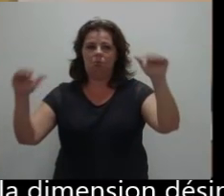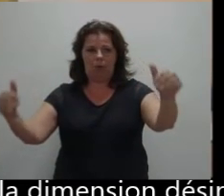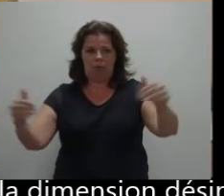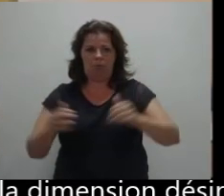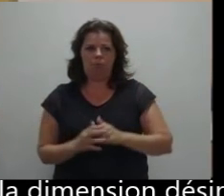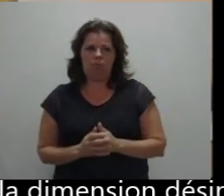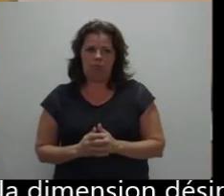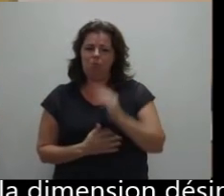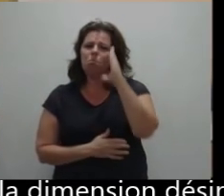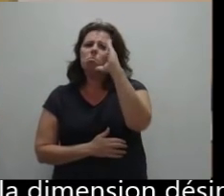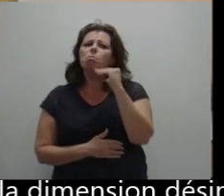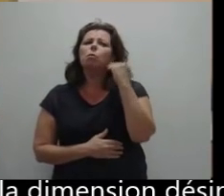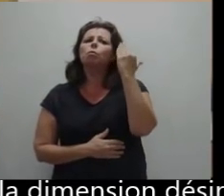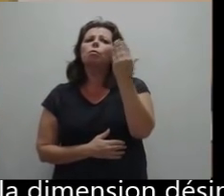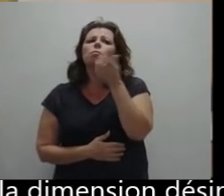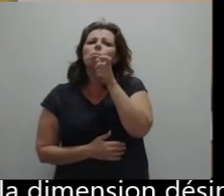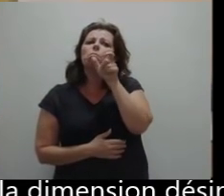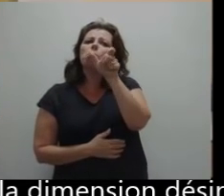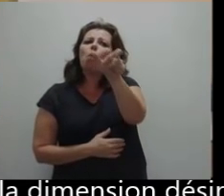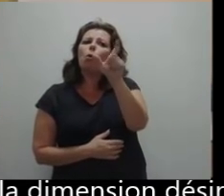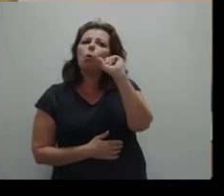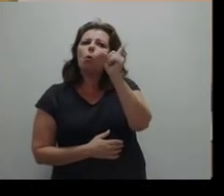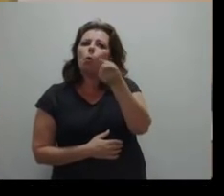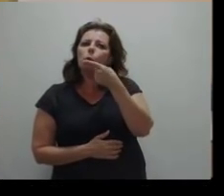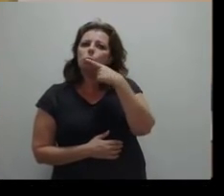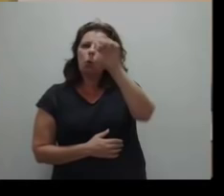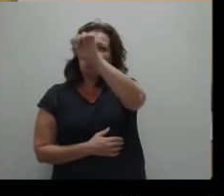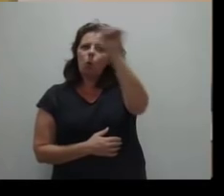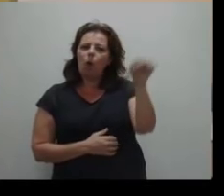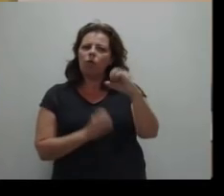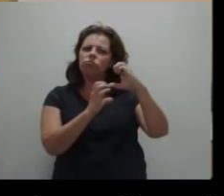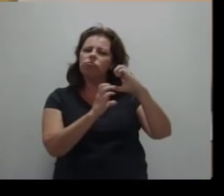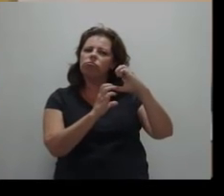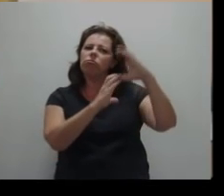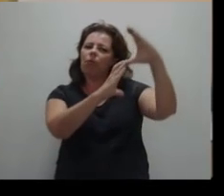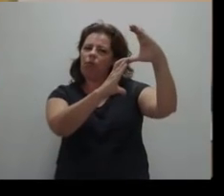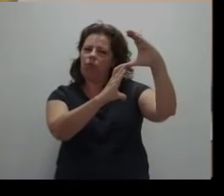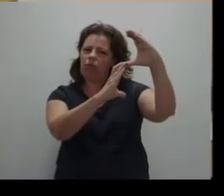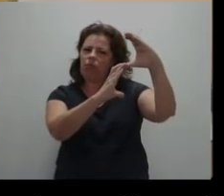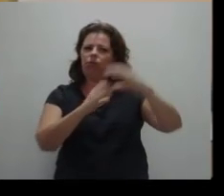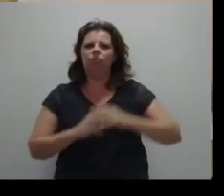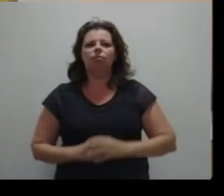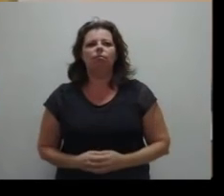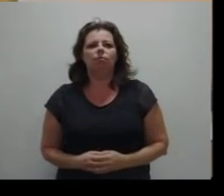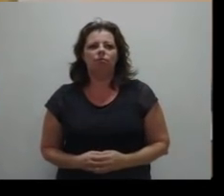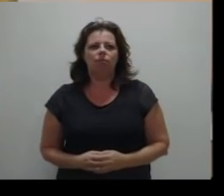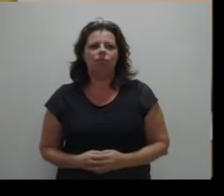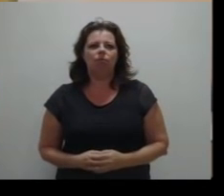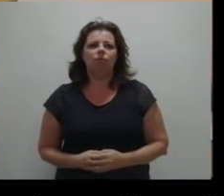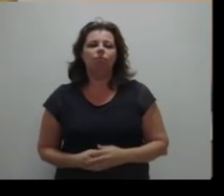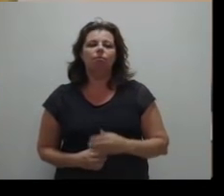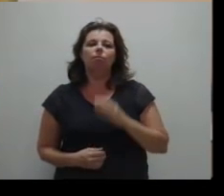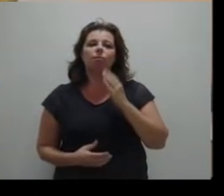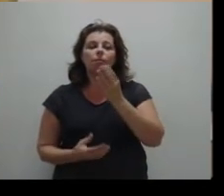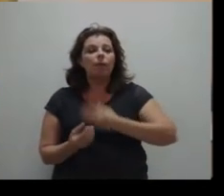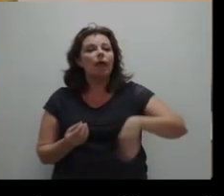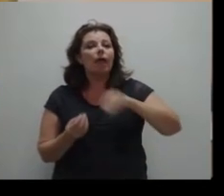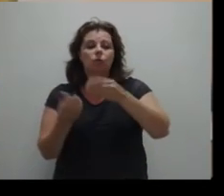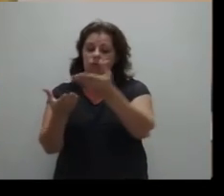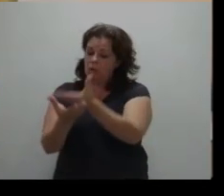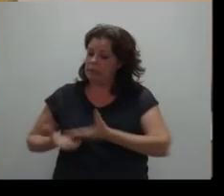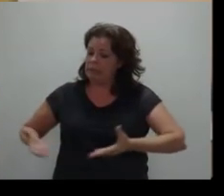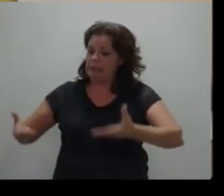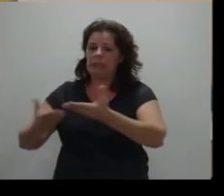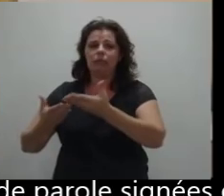'écris d'ailleurs sourd avec une majuscule. Ce qui m'a aussi fortement intéressé, c'est l'interdit,